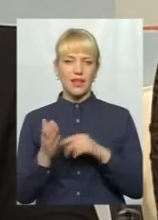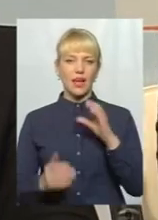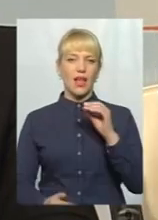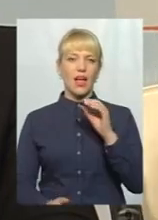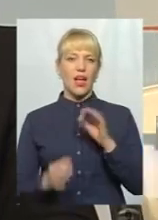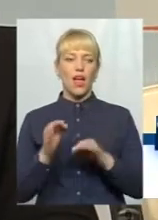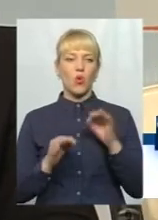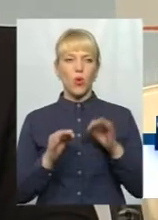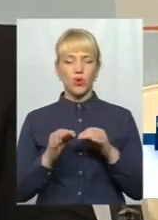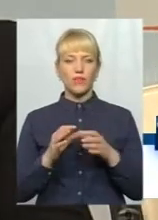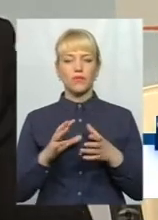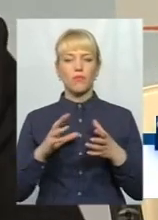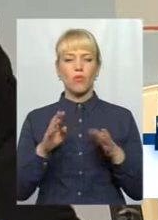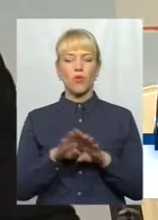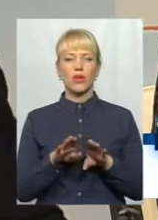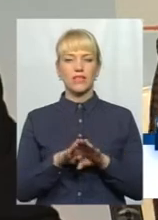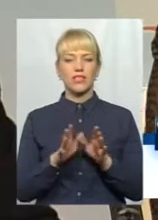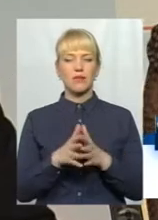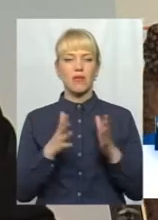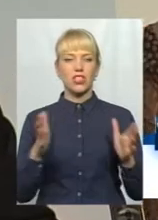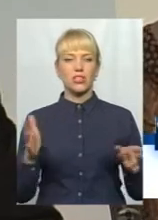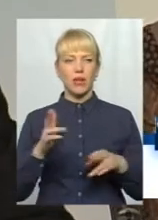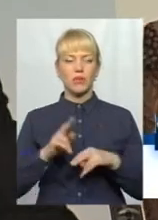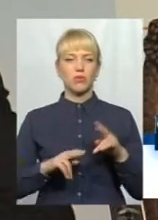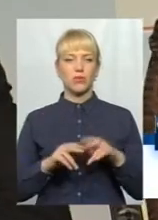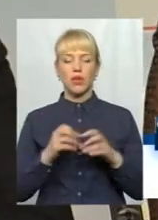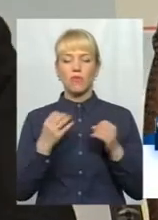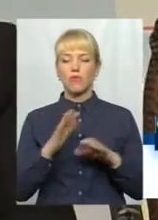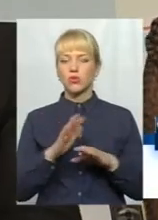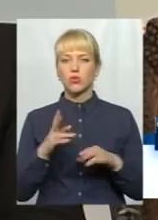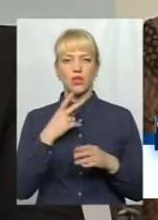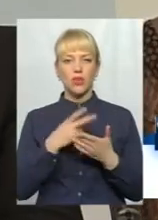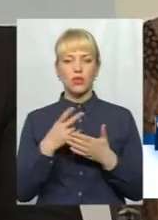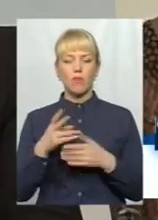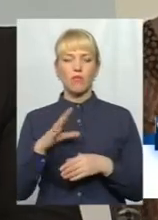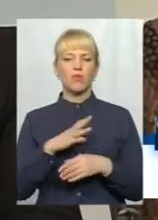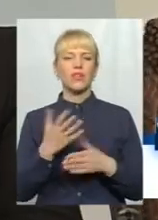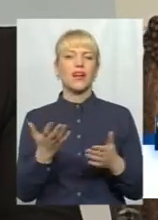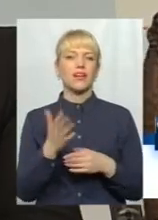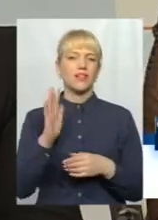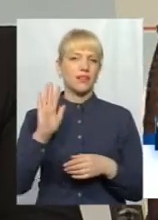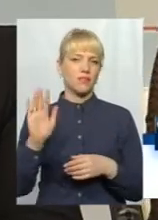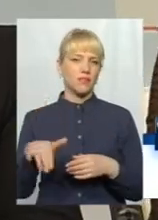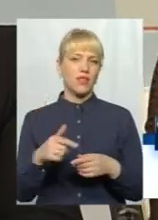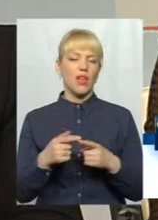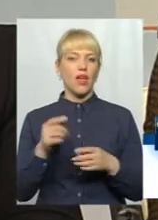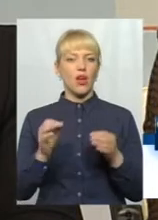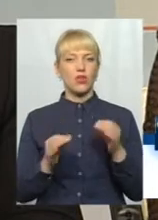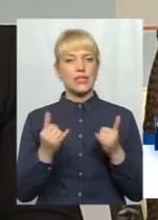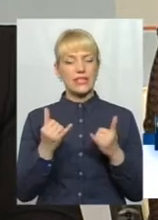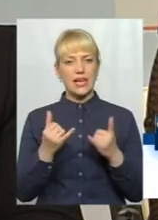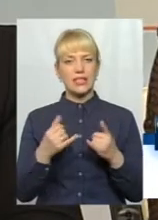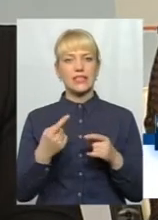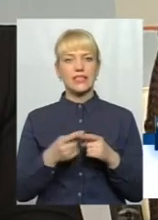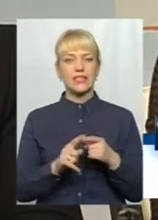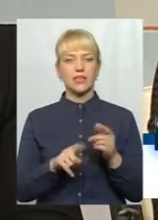порівняно із масштабними будівництвами, просто не розглядалися. Було не до того, яка там екологія. Наразі ці питання,